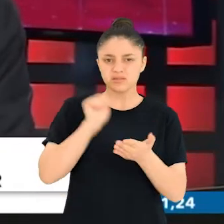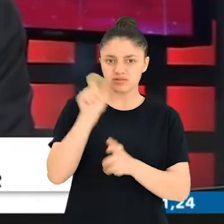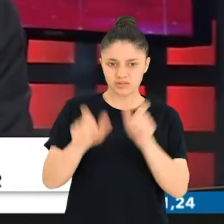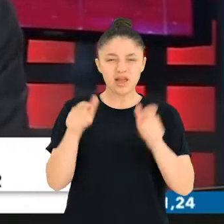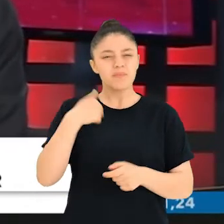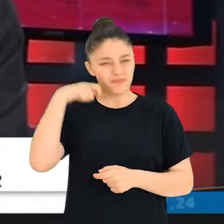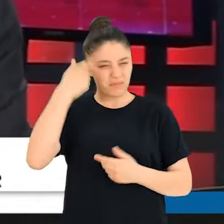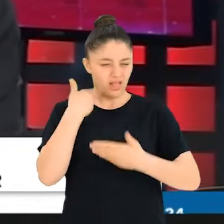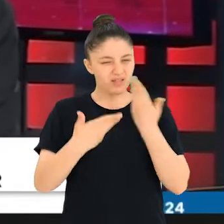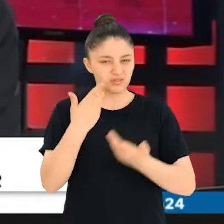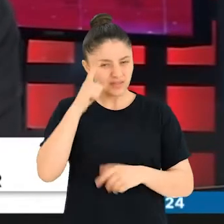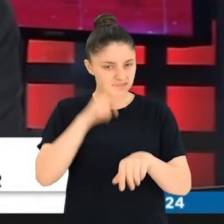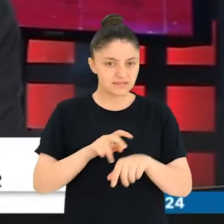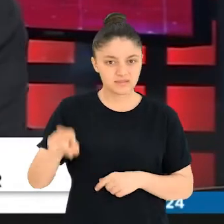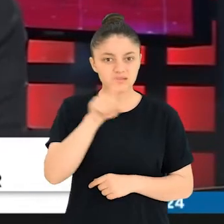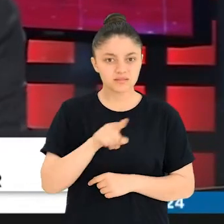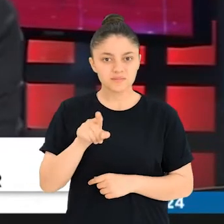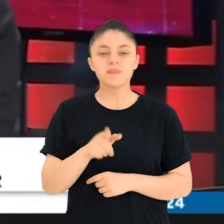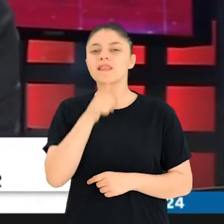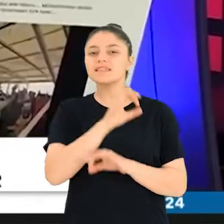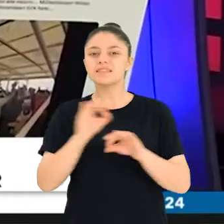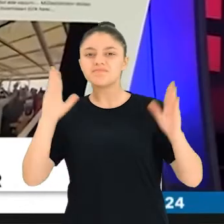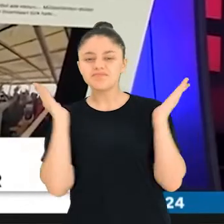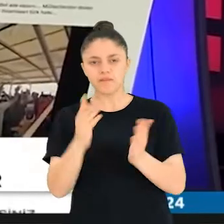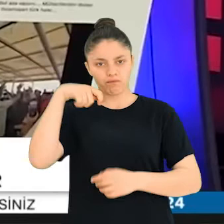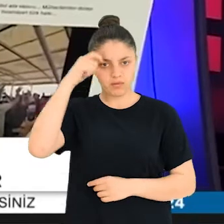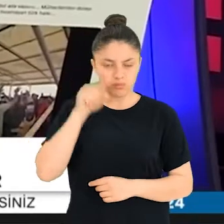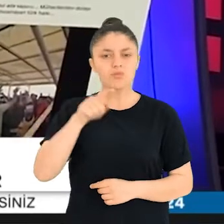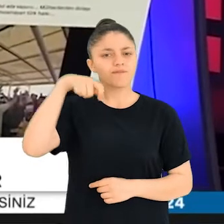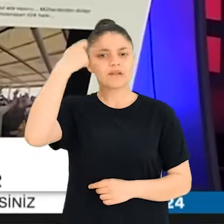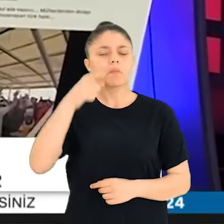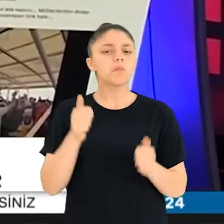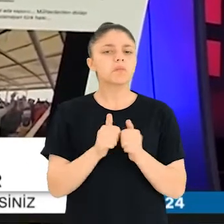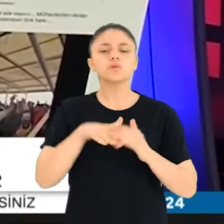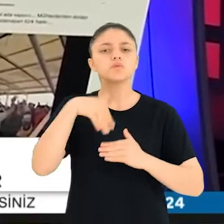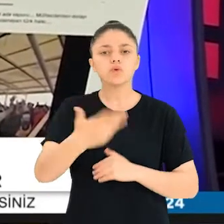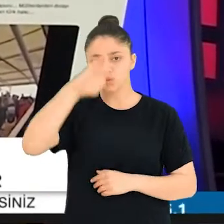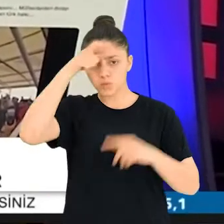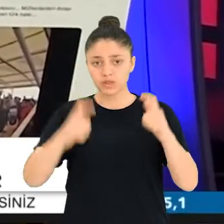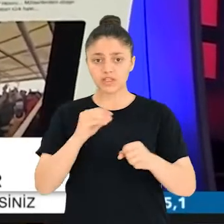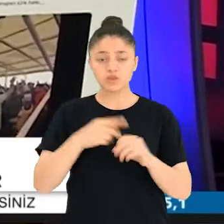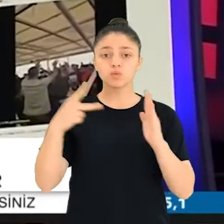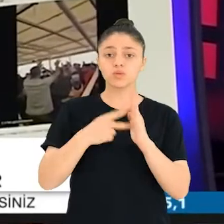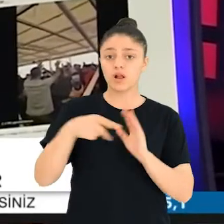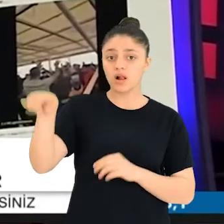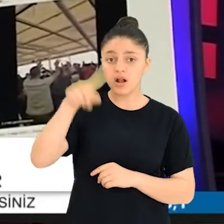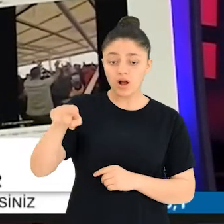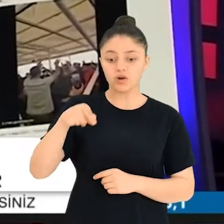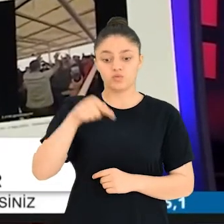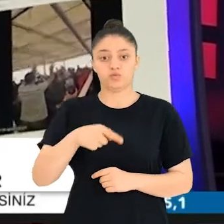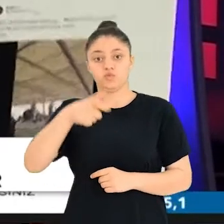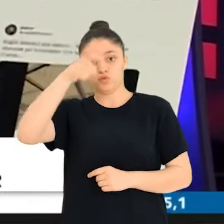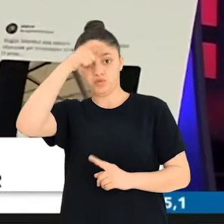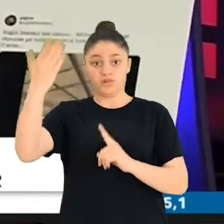bahsediyoruz. Onu da söyleyelim, hatırlatalım izleyicilerin. Aynen o Sessiz İstila diye bir film. Bu filmle birlikte Türkiye'de Suriyeliler